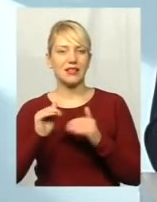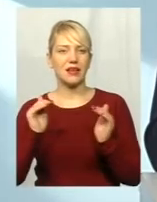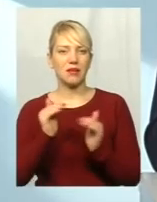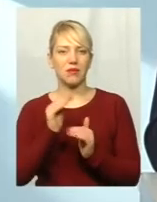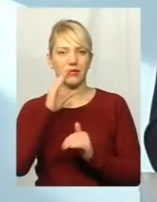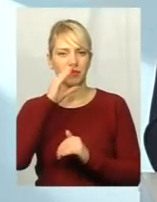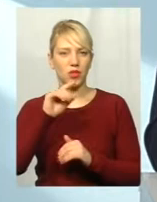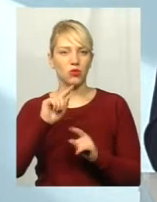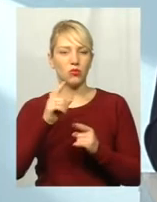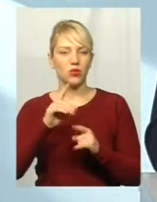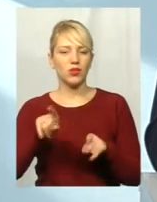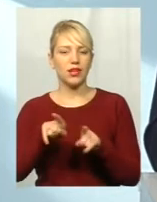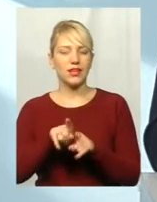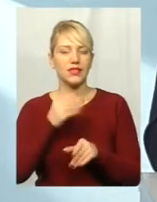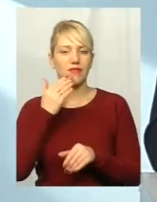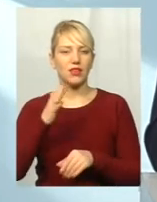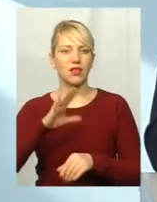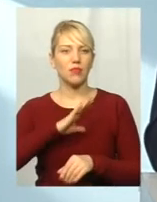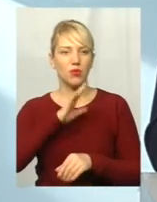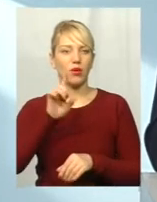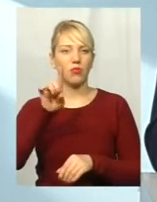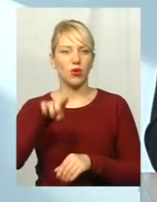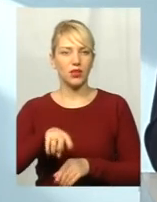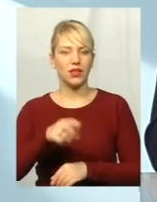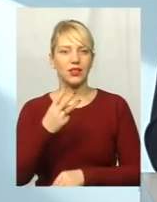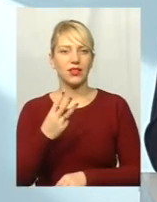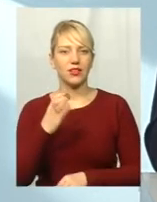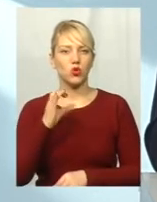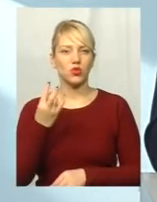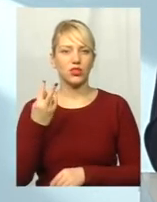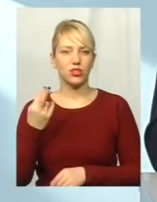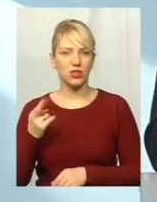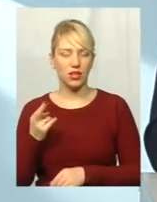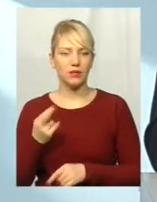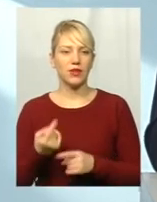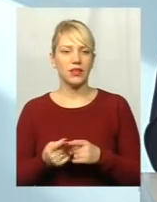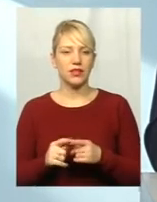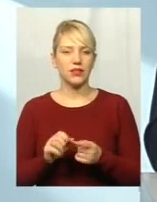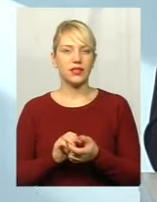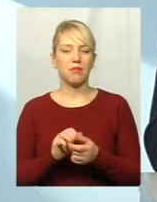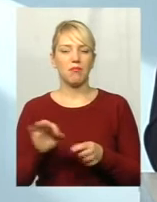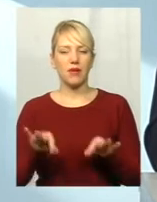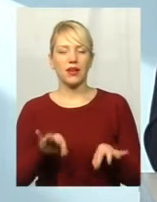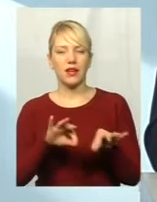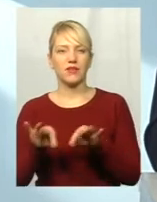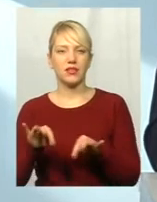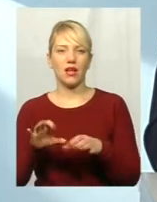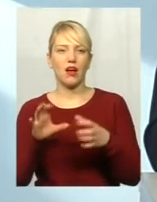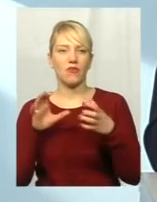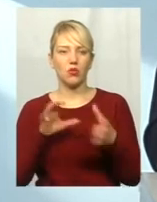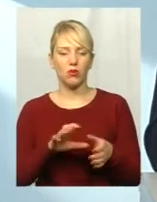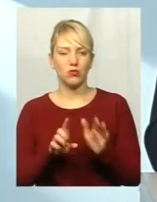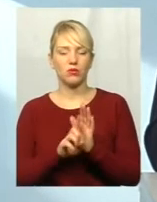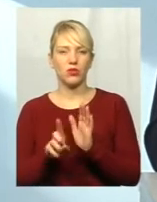Тому таке звернення було. Проте 3 січня даний перевізник в автобусні маршрути 21